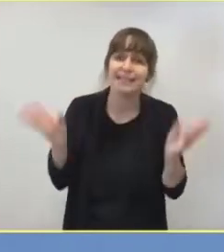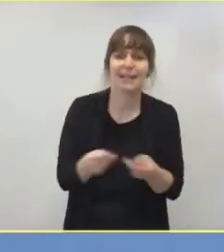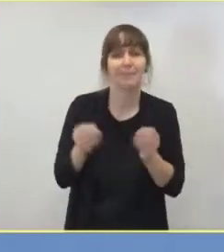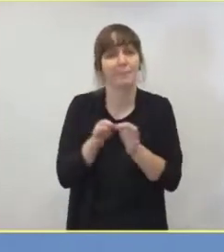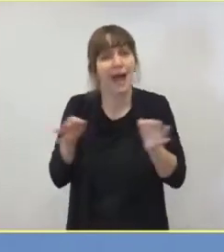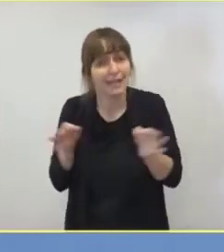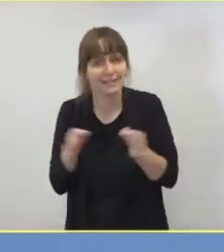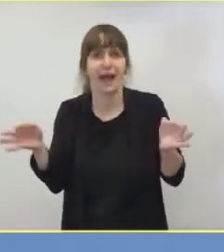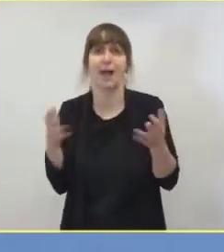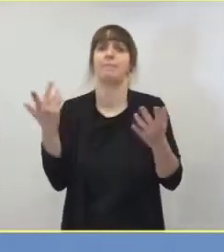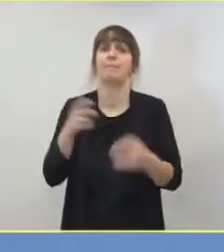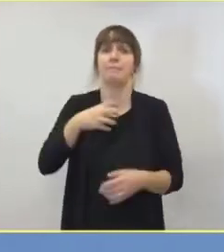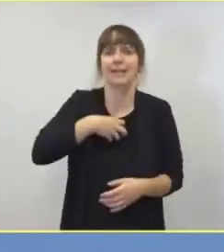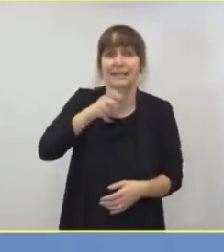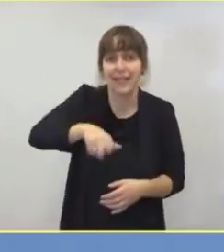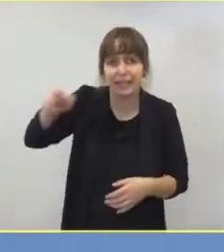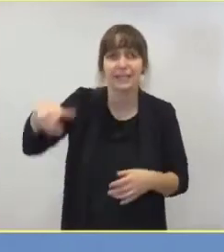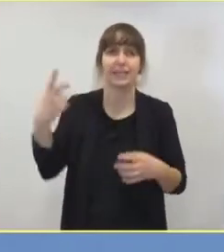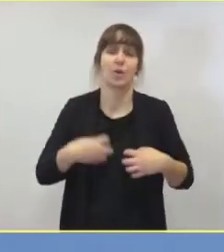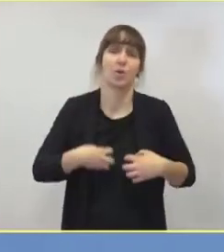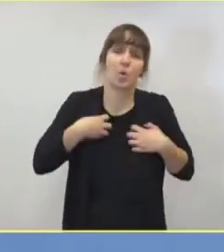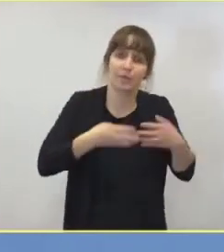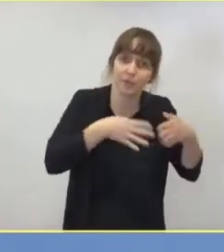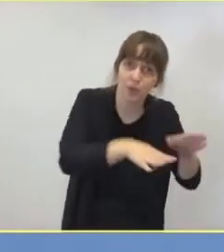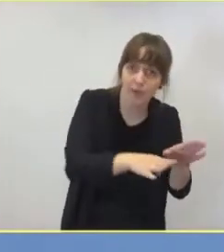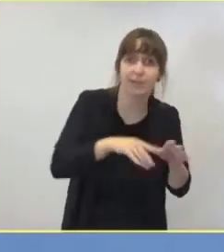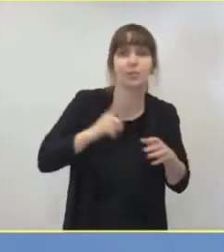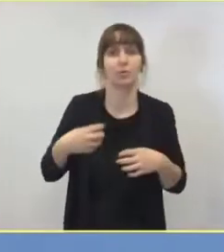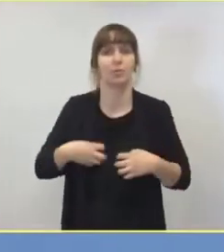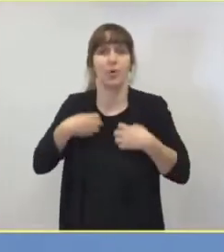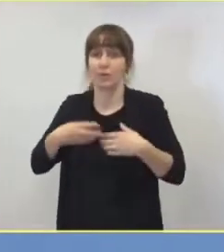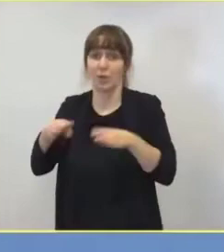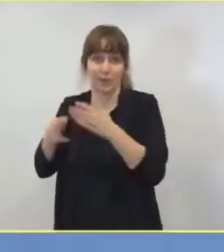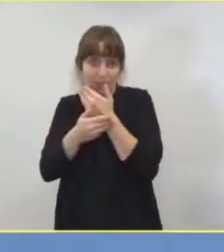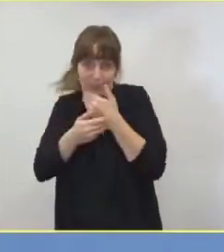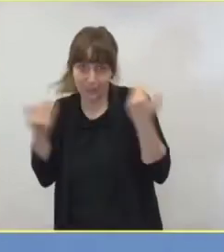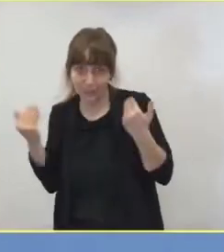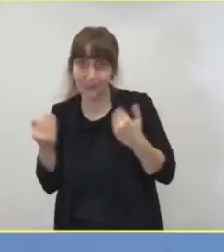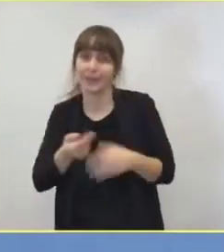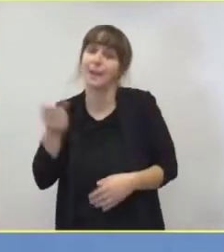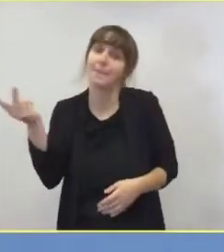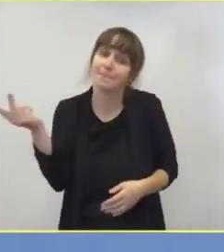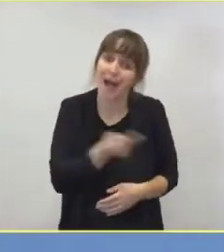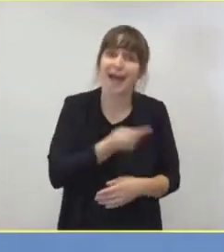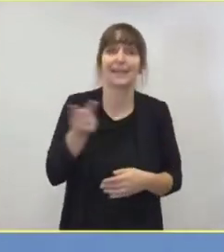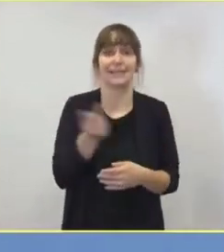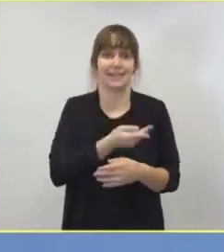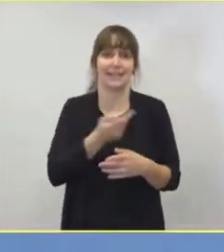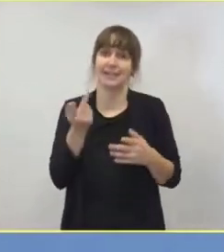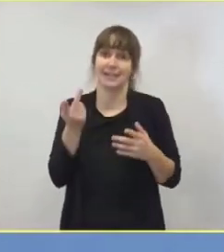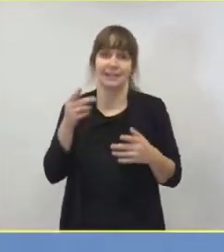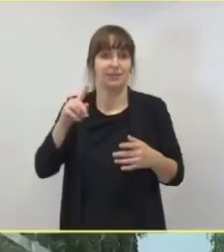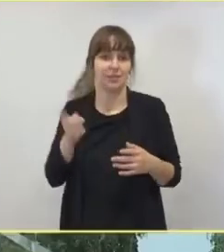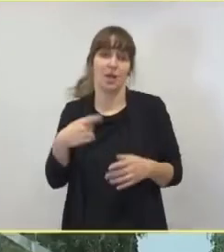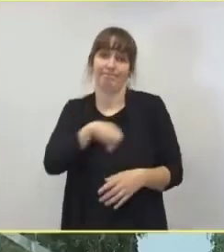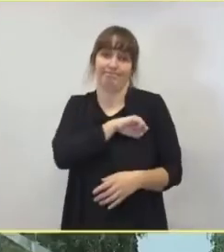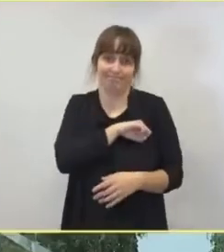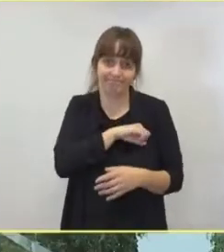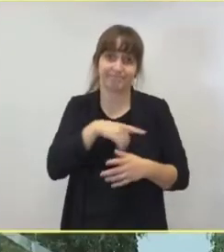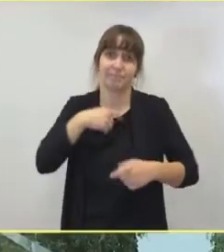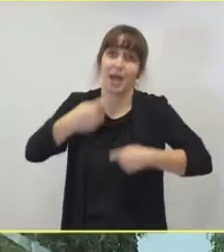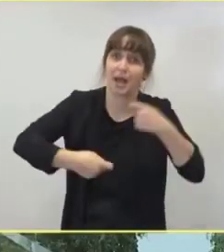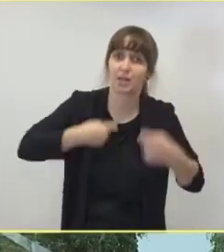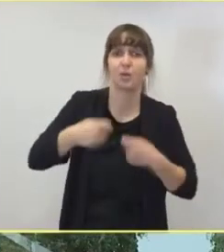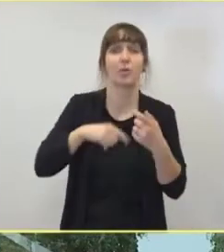mit Covid-19 und Patienten ohne Covid-19-Erkrankungen gleichermaßen zugutekommen sollten. Auch